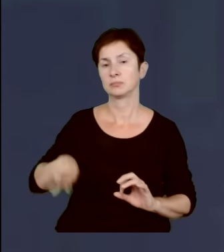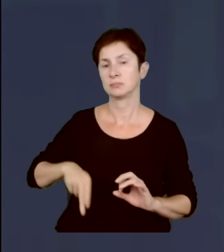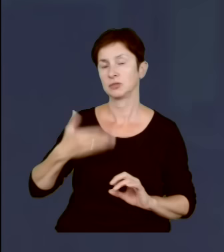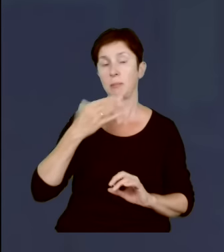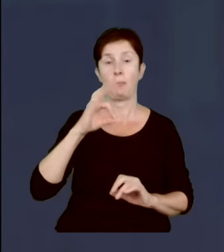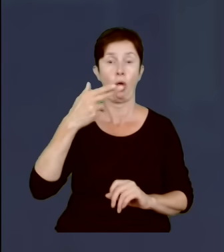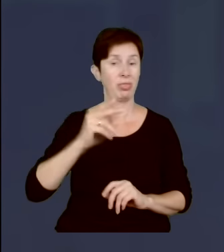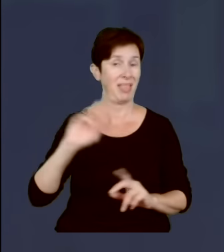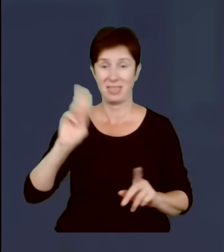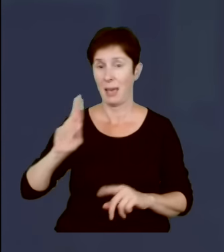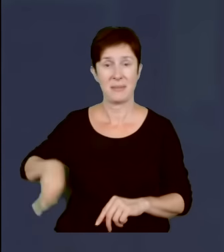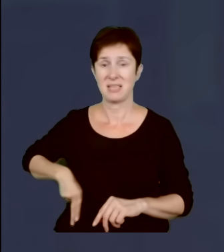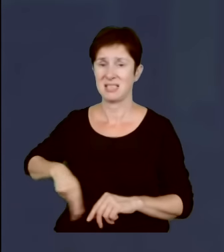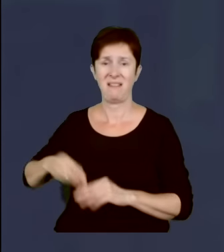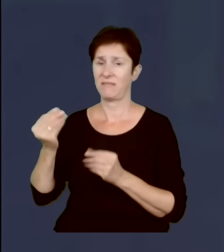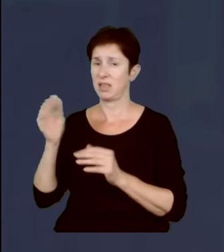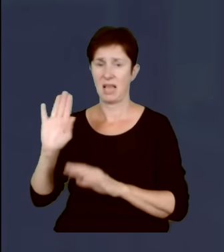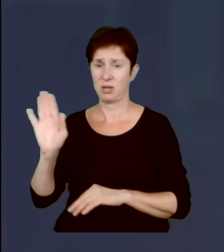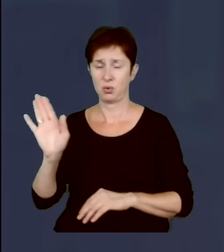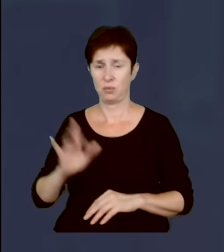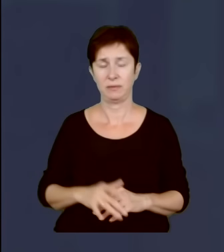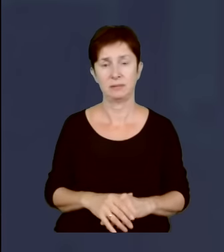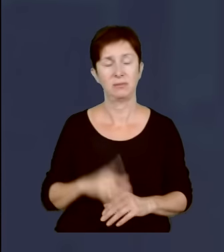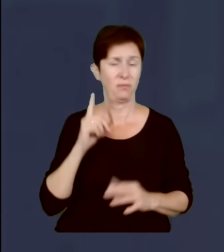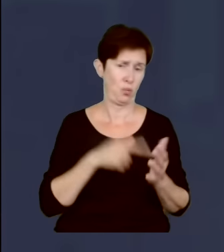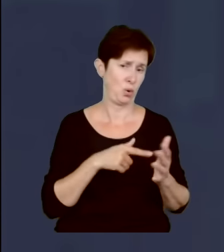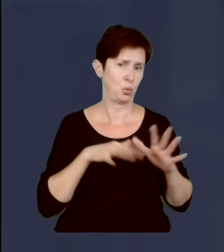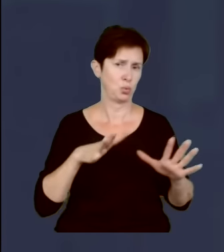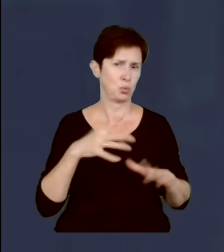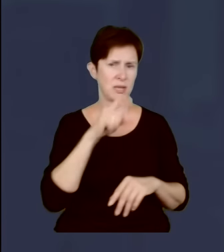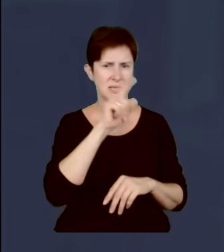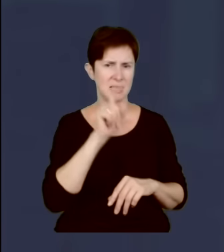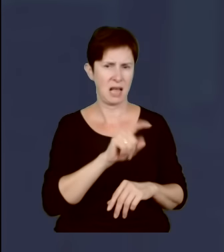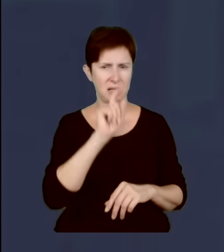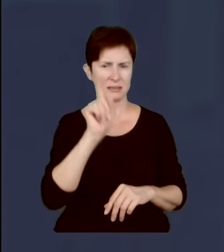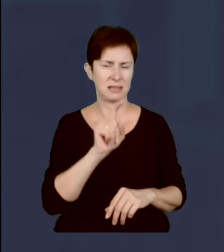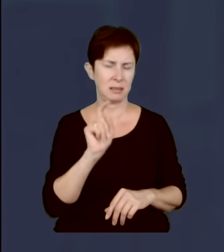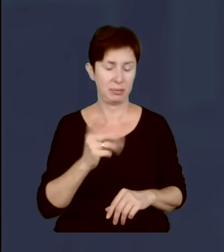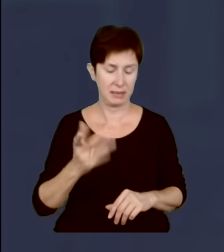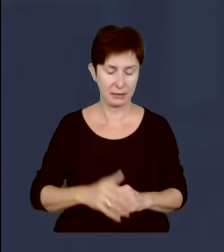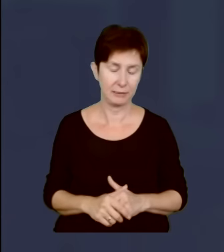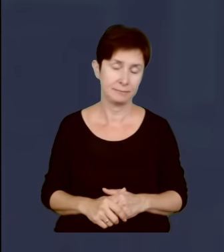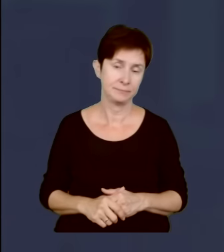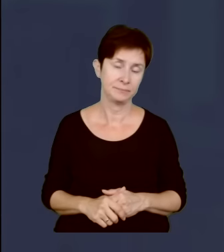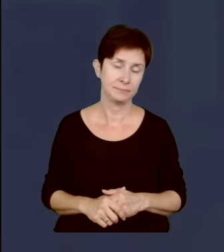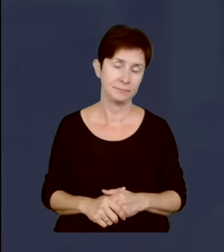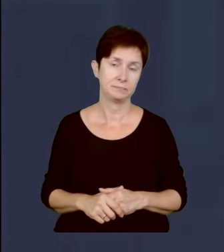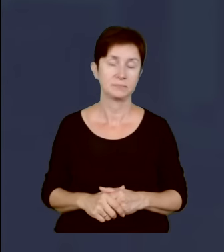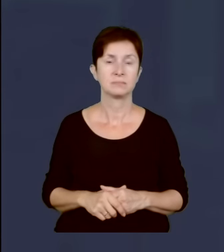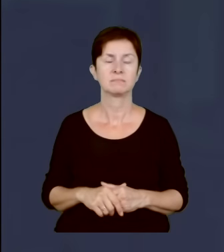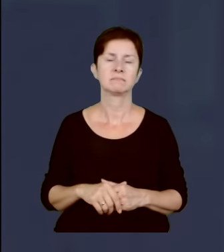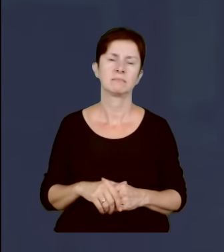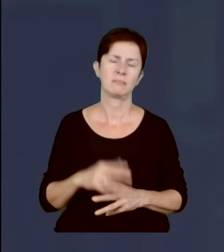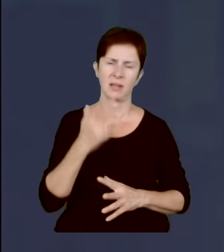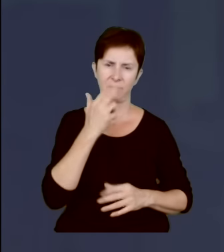Jest dużo takich znaków zapytania, ale można powiedzieć, że to się wszystko wpisuje w